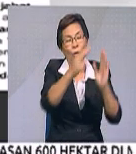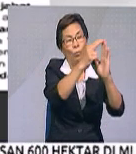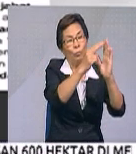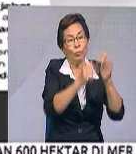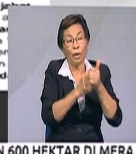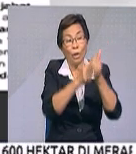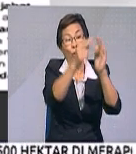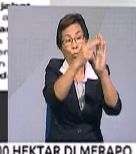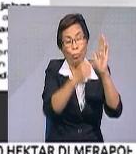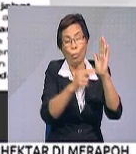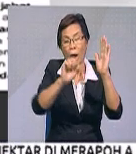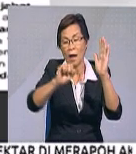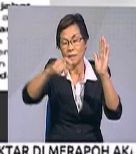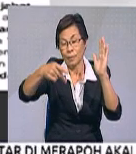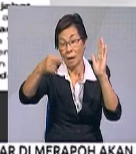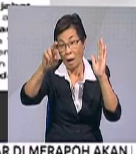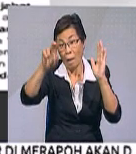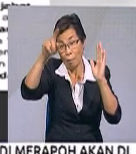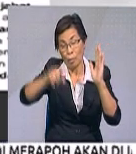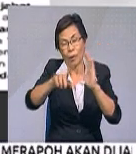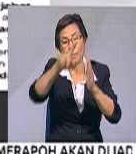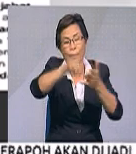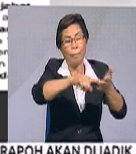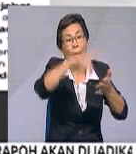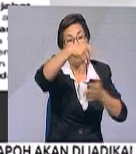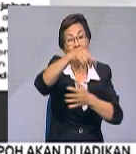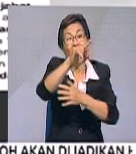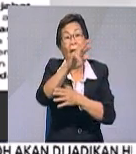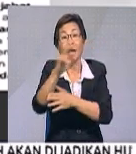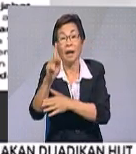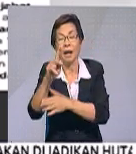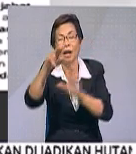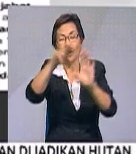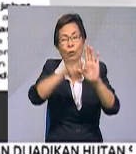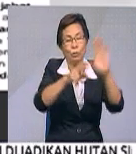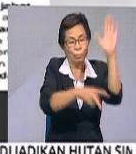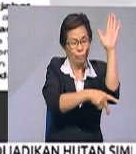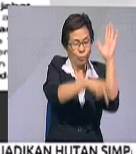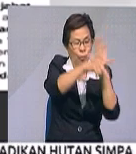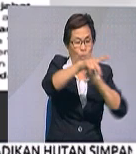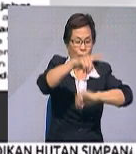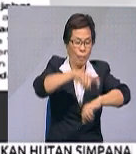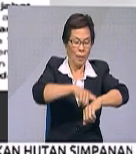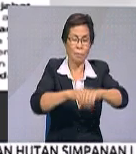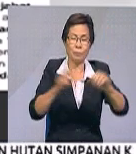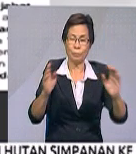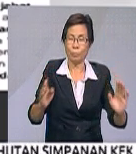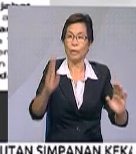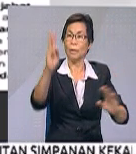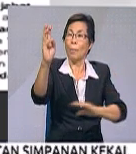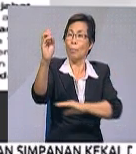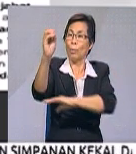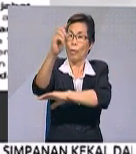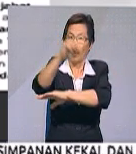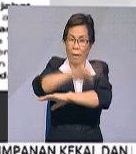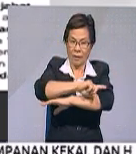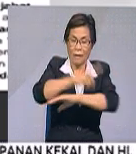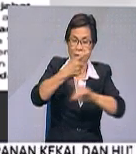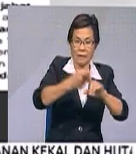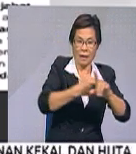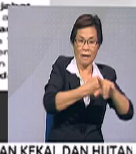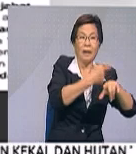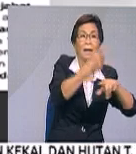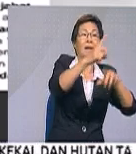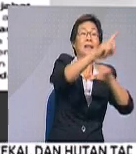-undang, SPR perlu mengadakan satu pilihan raya kecil bagi kerusi Parlimen tersebut dalam tempoh 60 hari dari tarikh